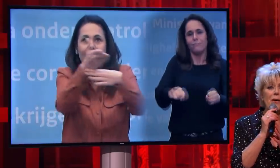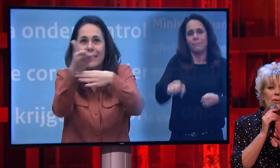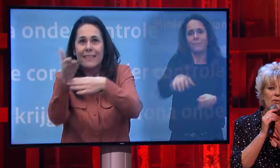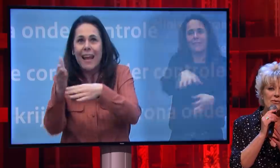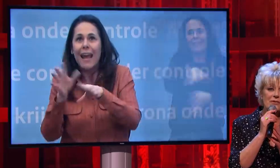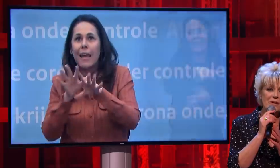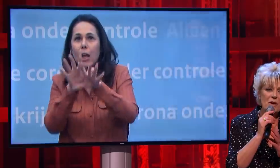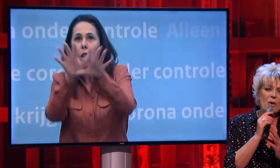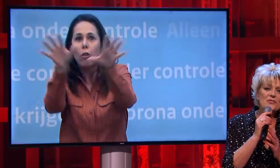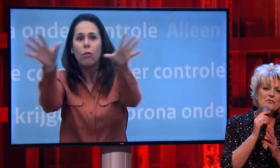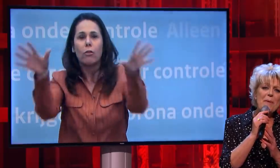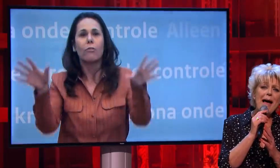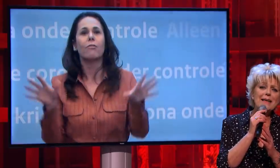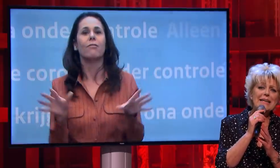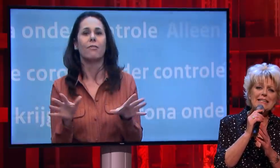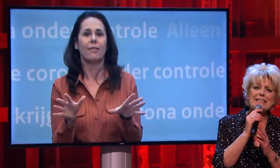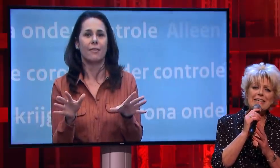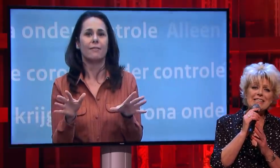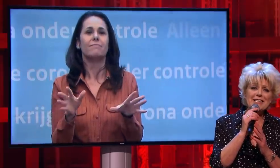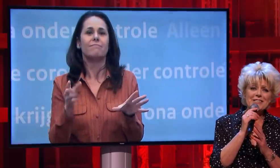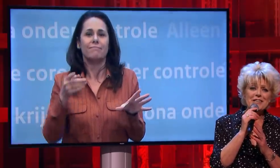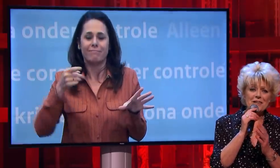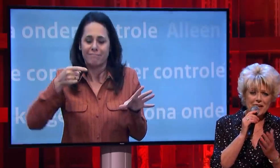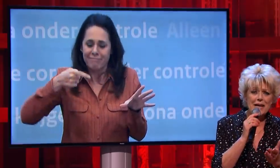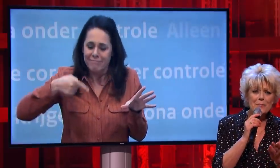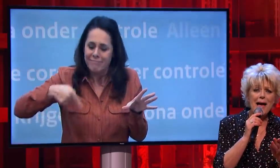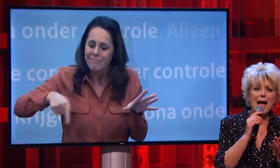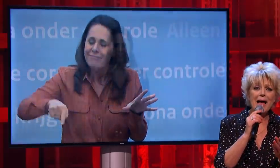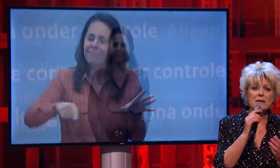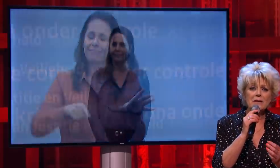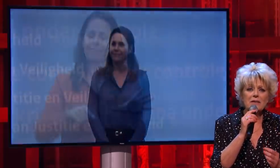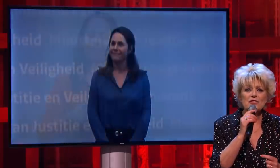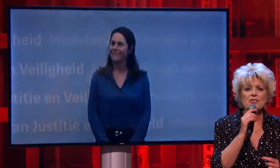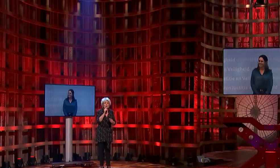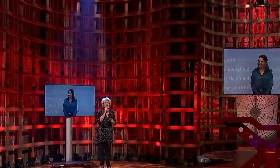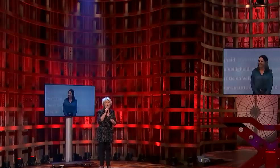jou ons baken in de crisis, Irma.